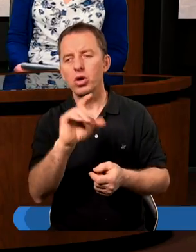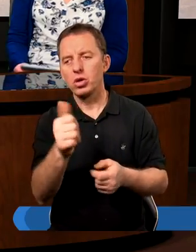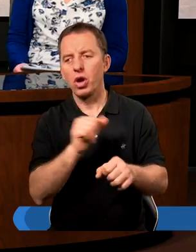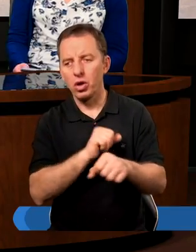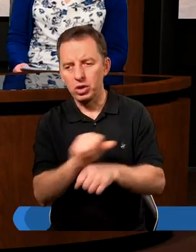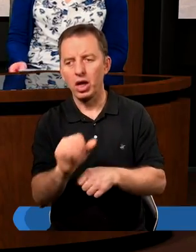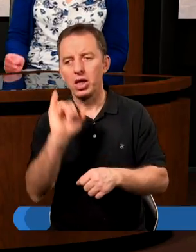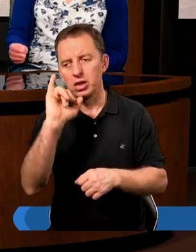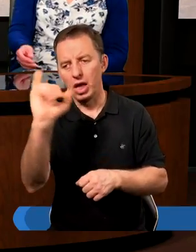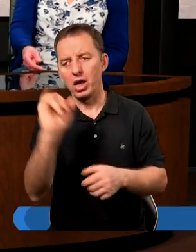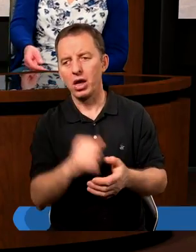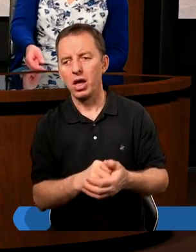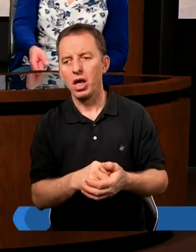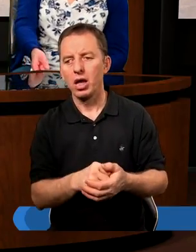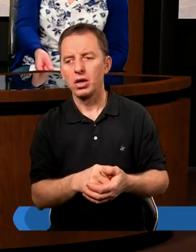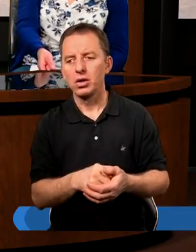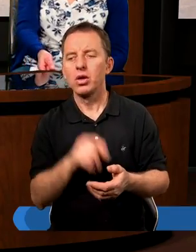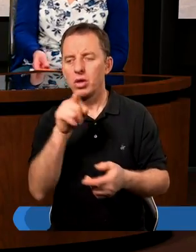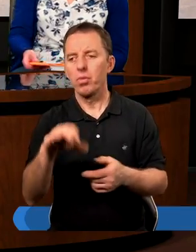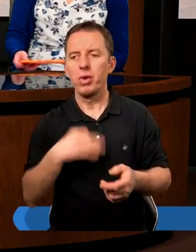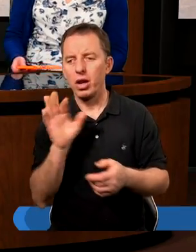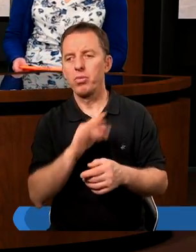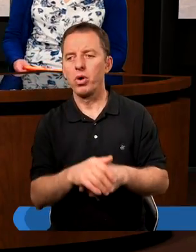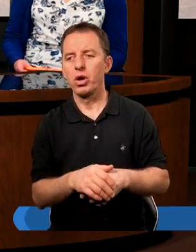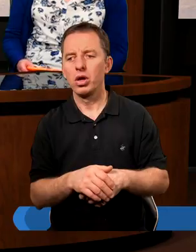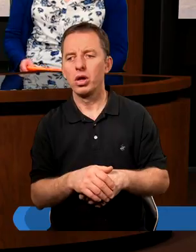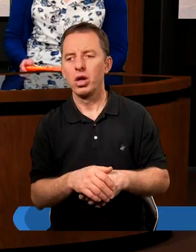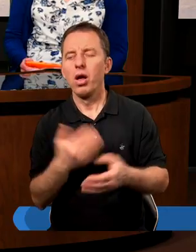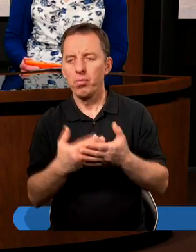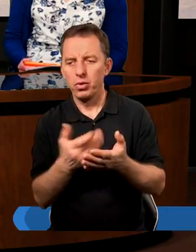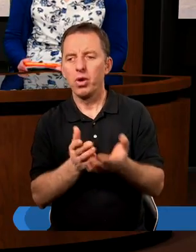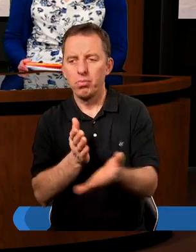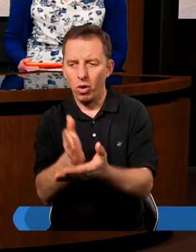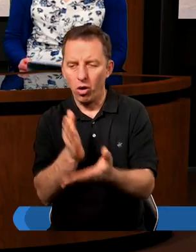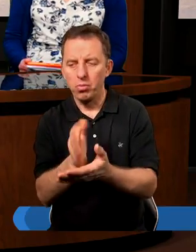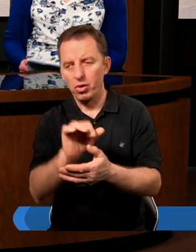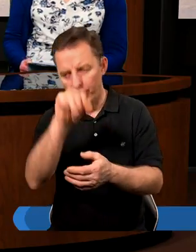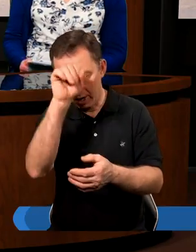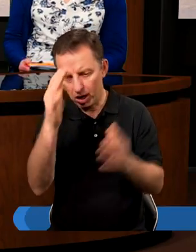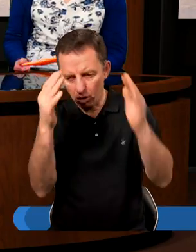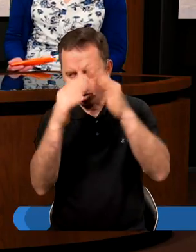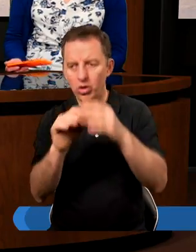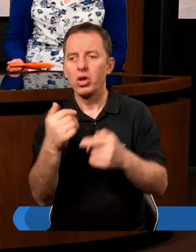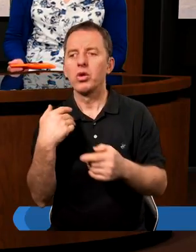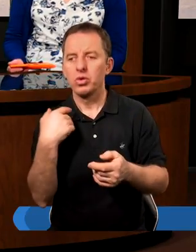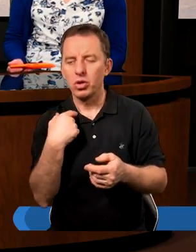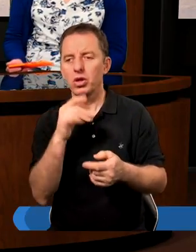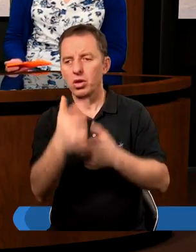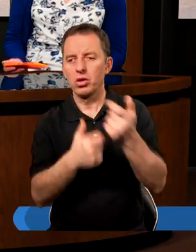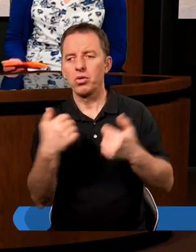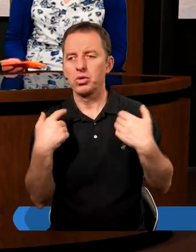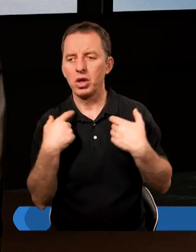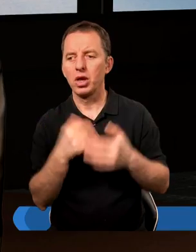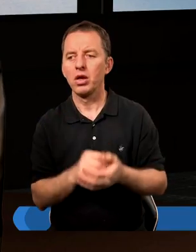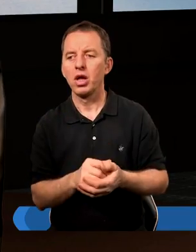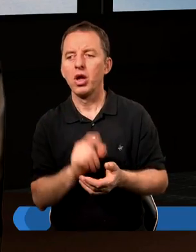jest Jego. I w pewnym sensie znając Pana Boga raporto po to, żeby pomóc też Faraonowi w pewnym sensie zdać sobie sprawę z tego, kim jest